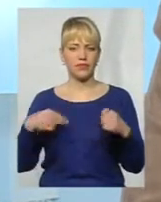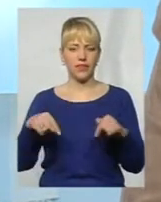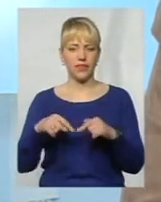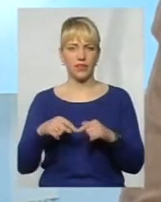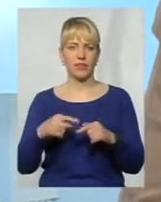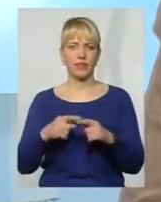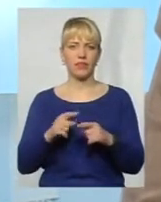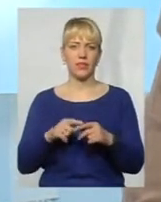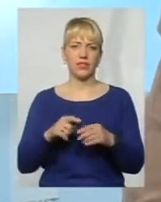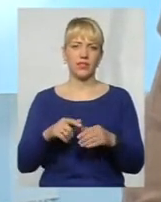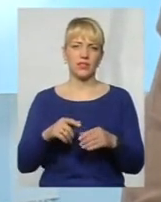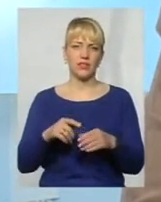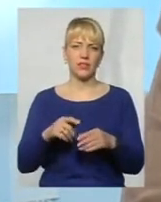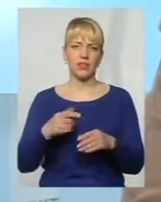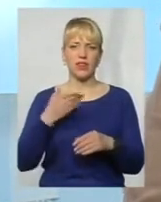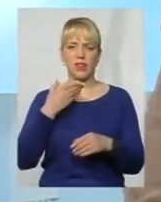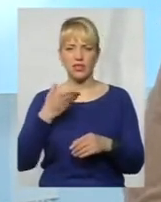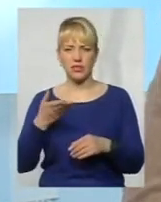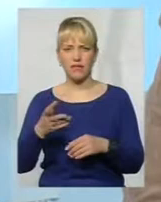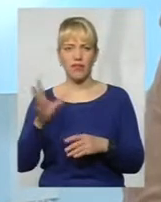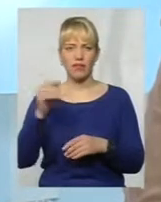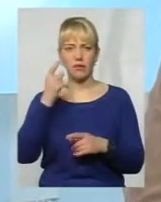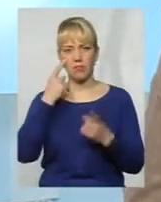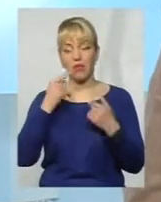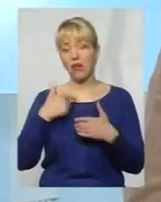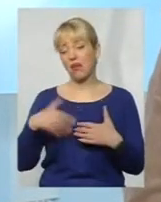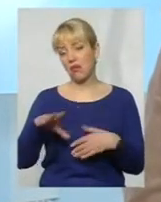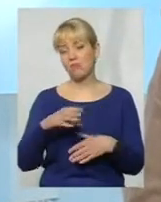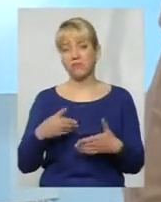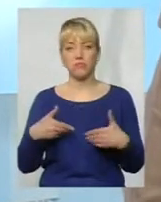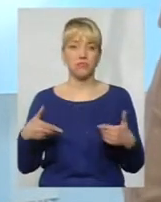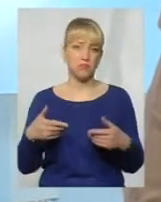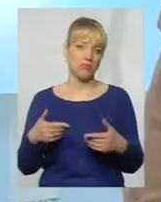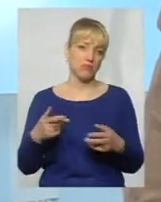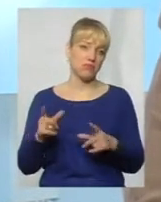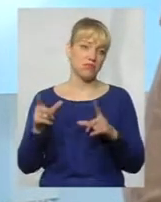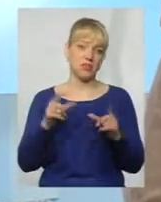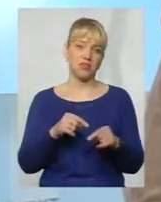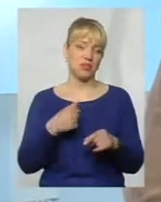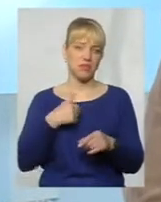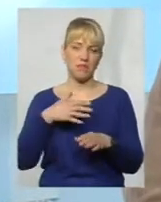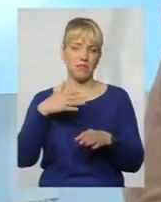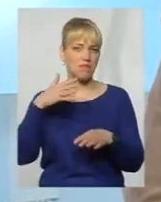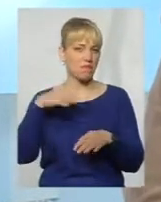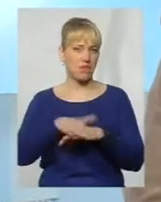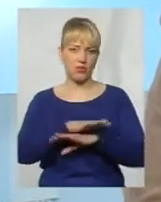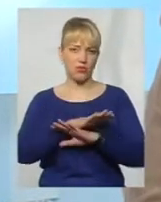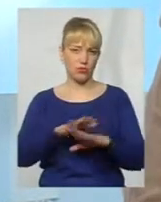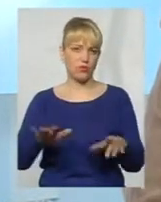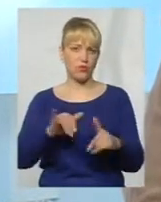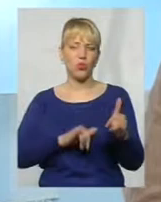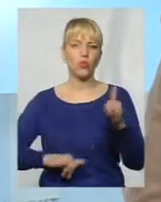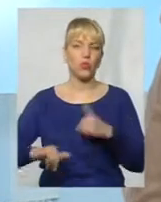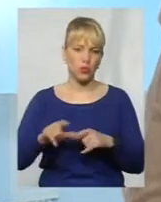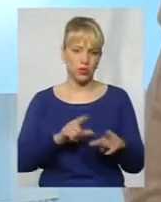з наставлінням, там всі плакали, всі. А ми їхали, ми якось повністю не розуміли, куди ми